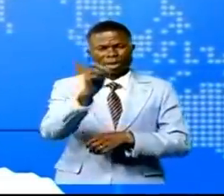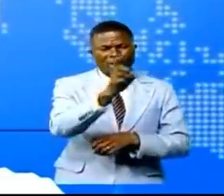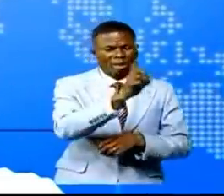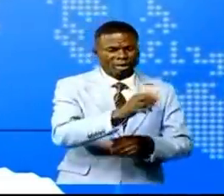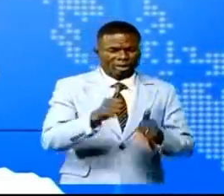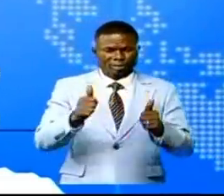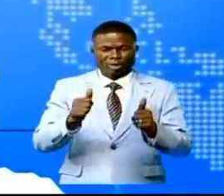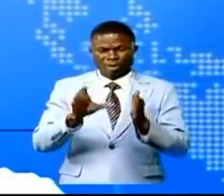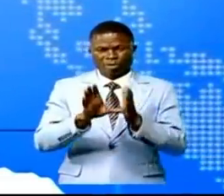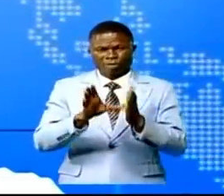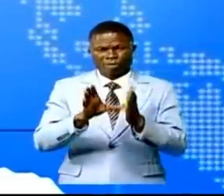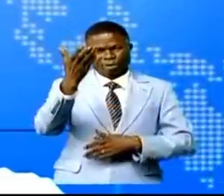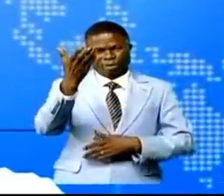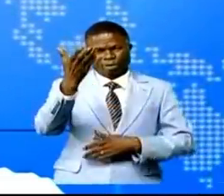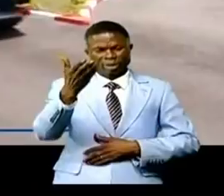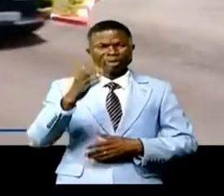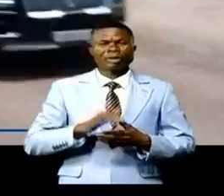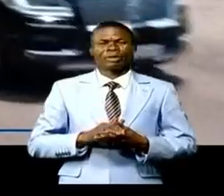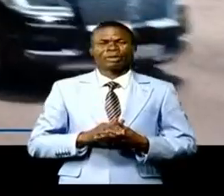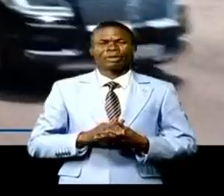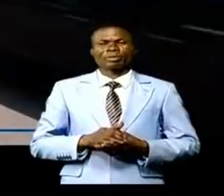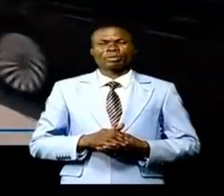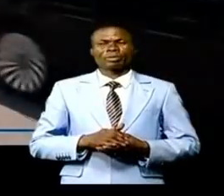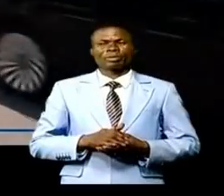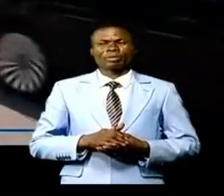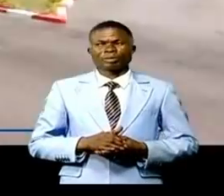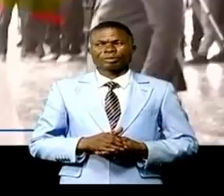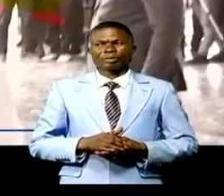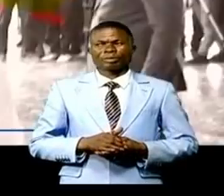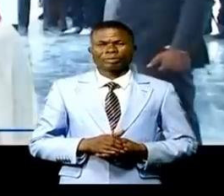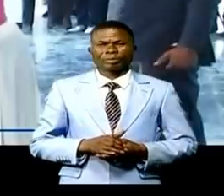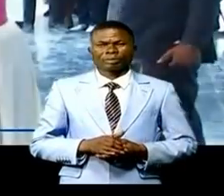Le pape François